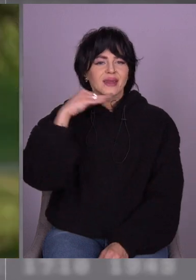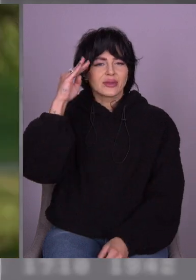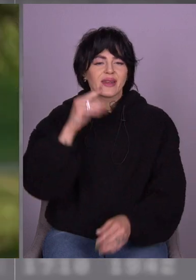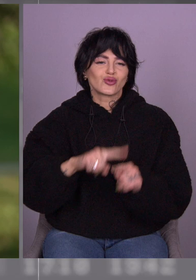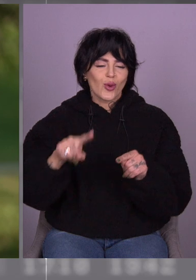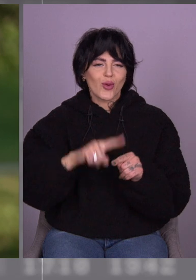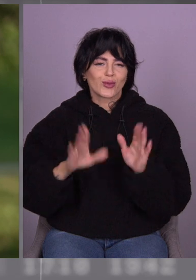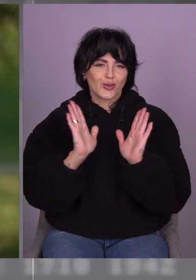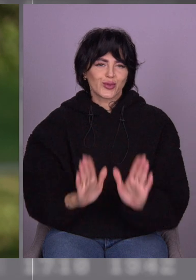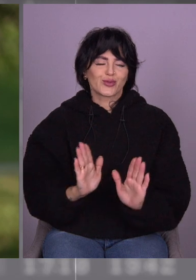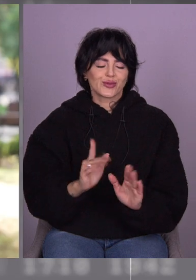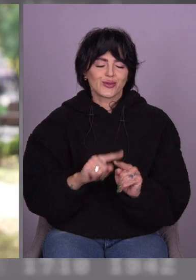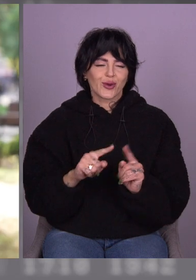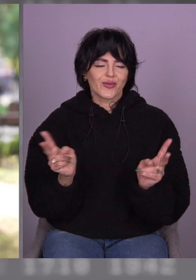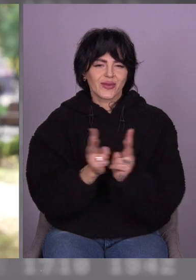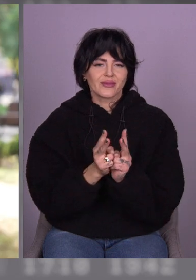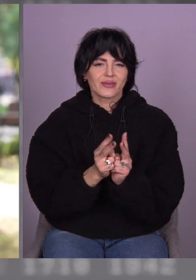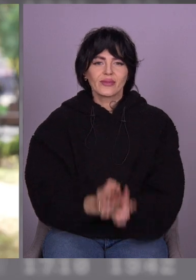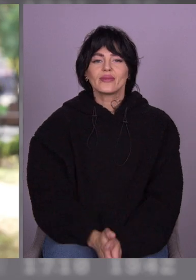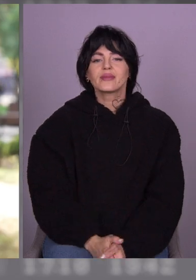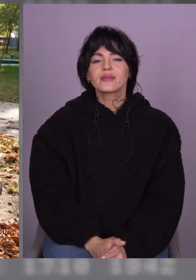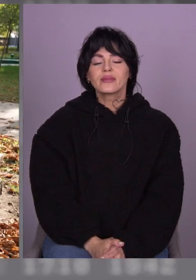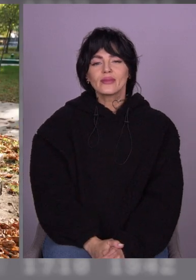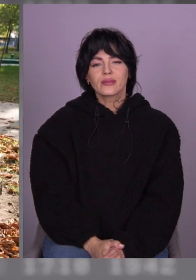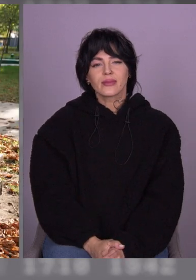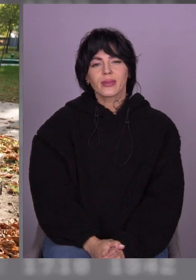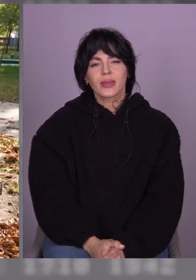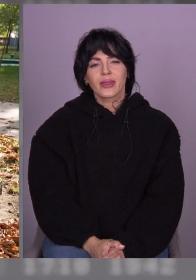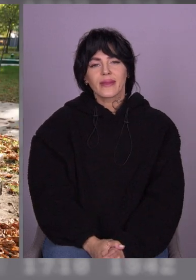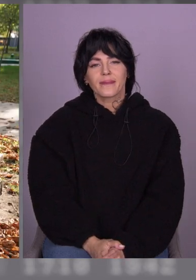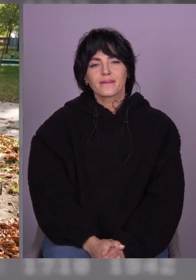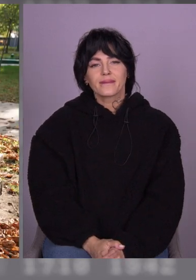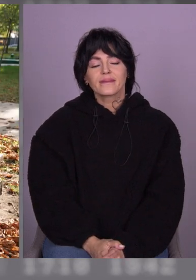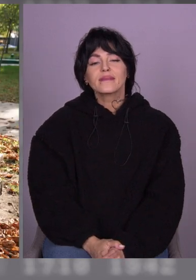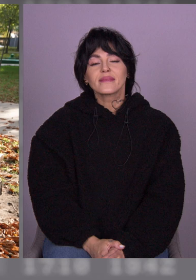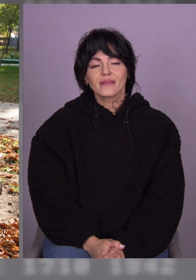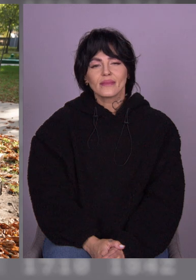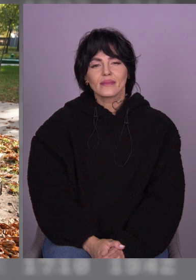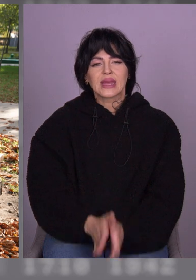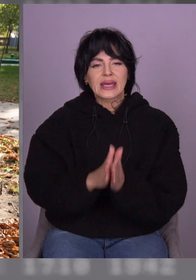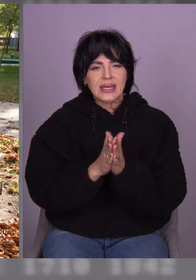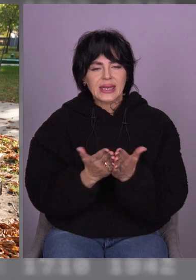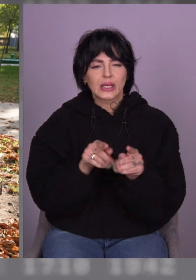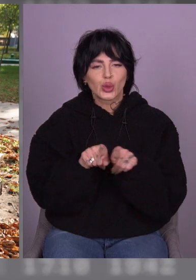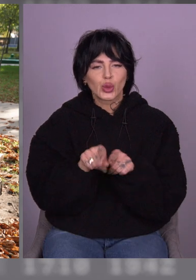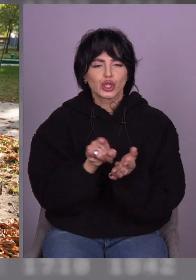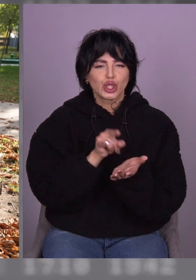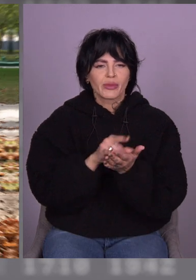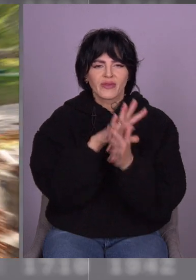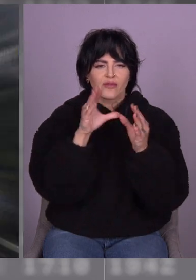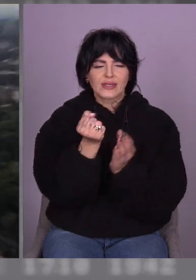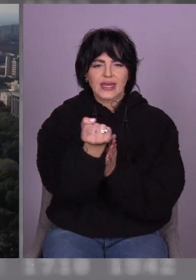умріяна Жадана, вже зовсім-зовсім скоро. Я забираю огірочки. Книжечка, жабка, все при мені.